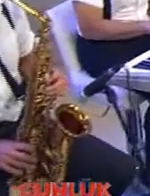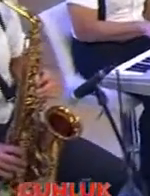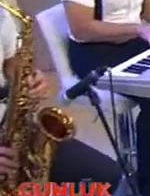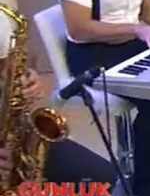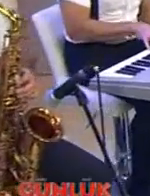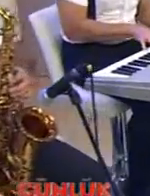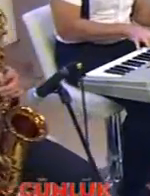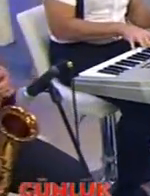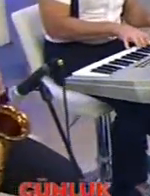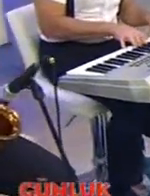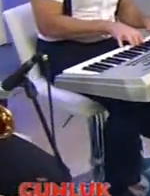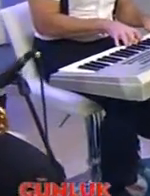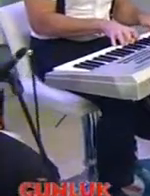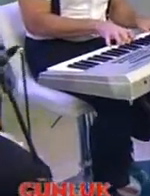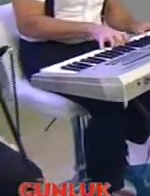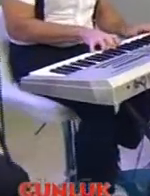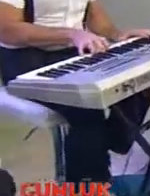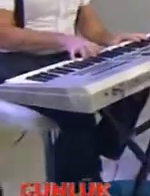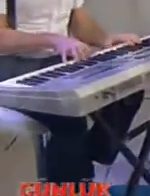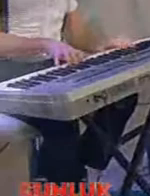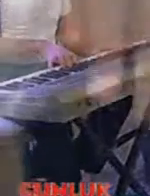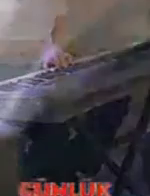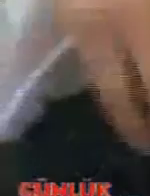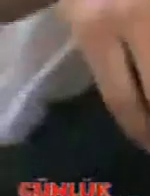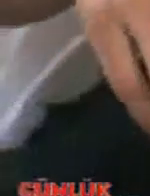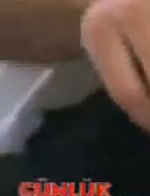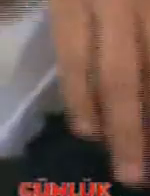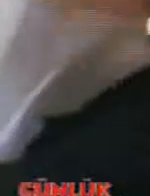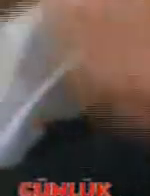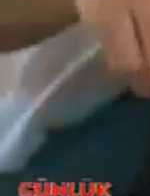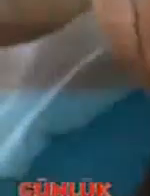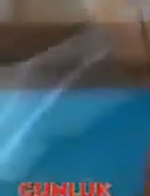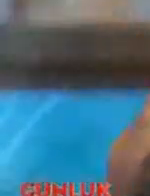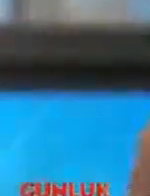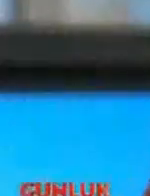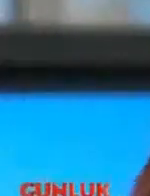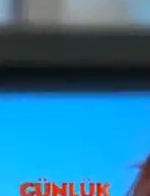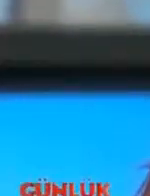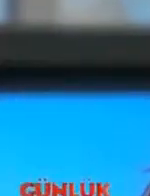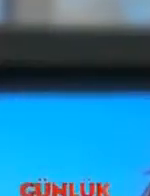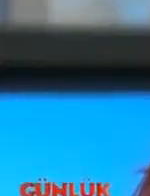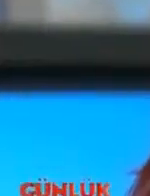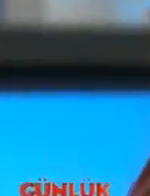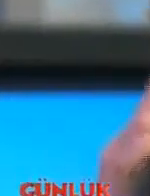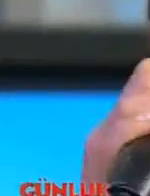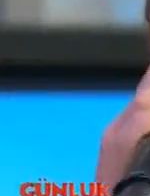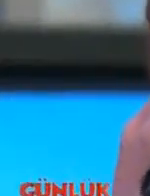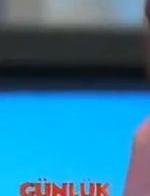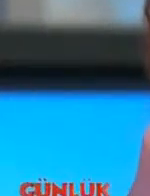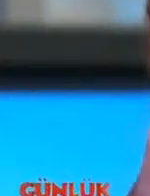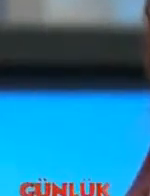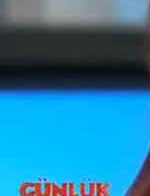Müzik Siyahını bırak da gel derdisin yeter